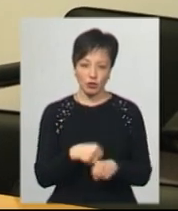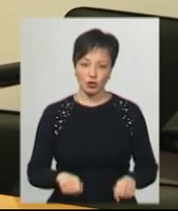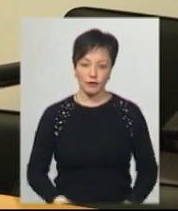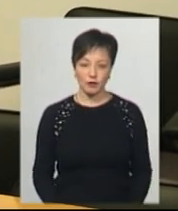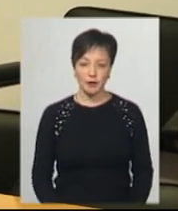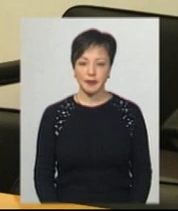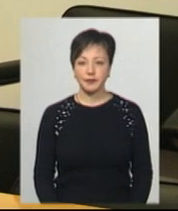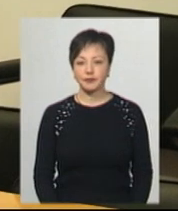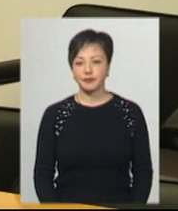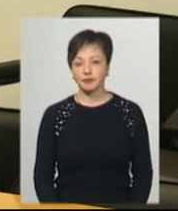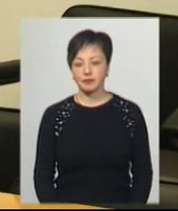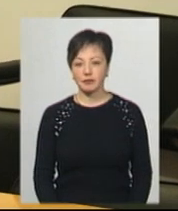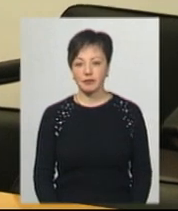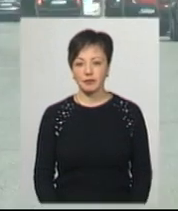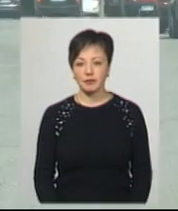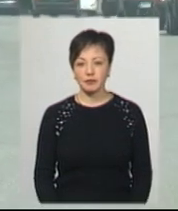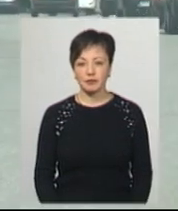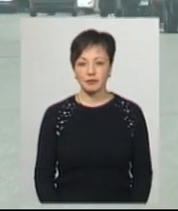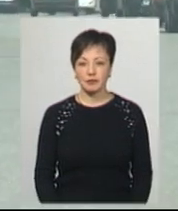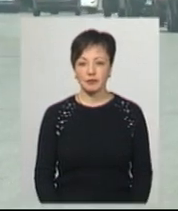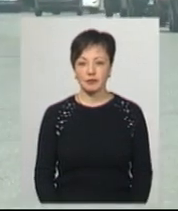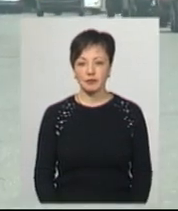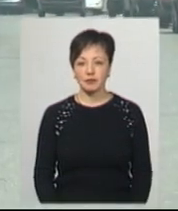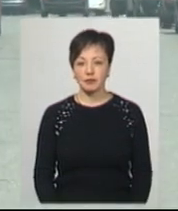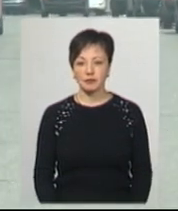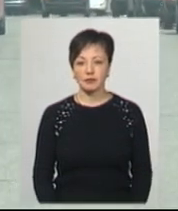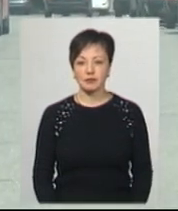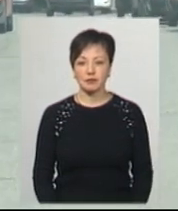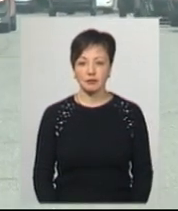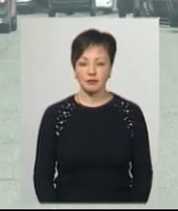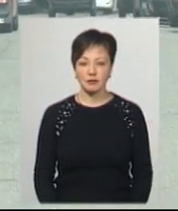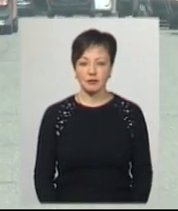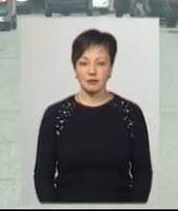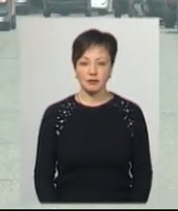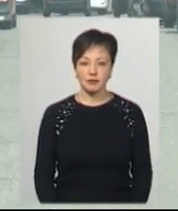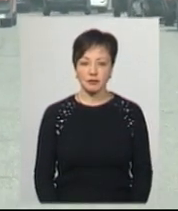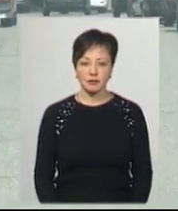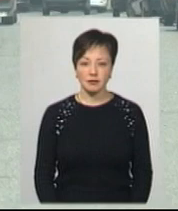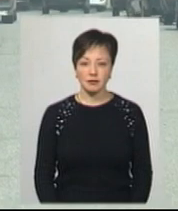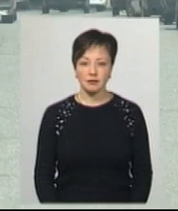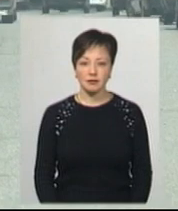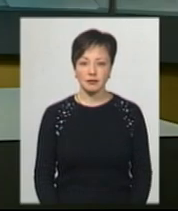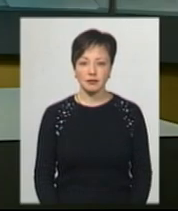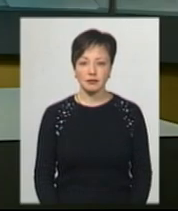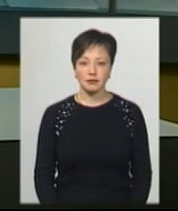рамках цієї нормативно-правової бази. Леся Боровець, Віктор Кривий. Новини на Суспільному. Хмельницький.